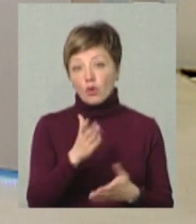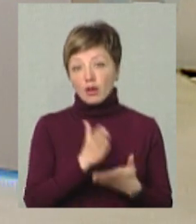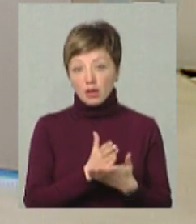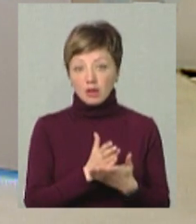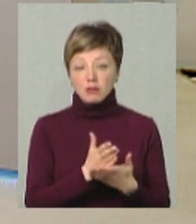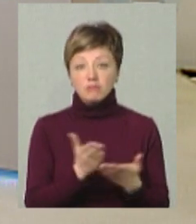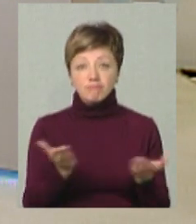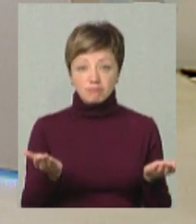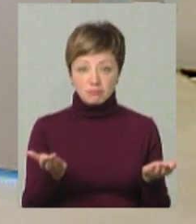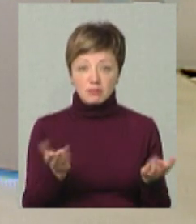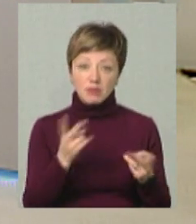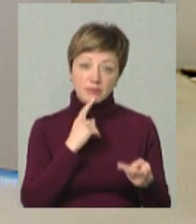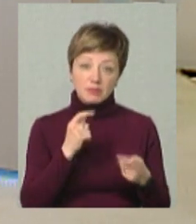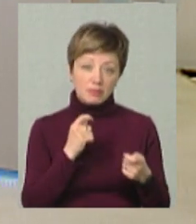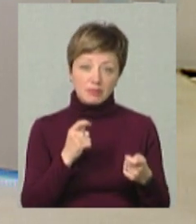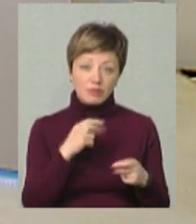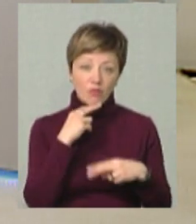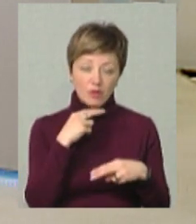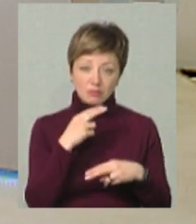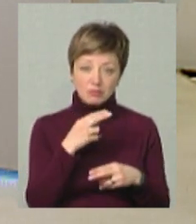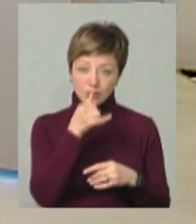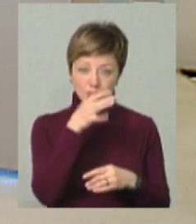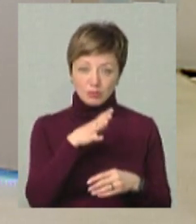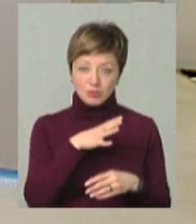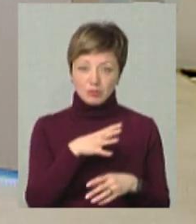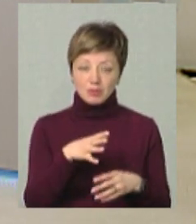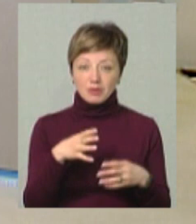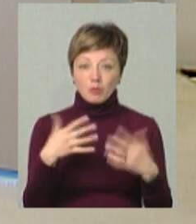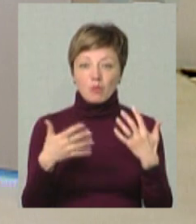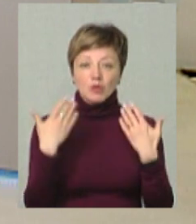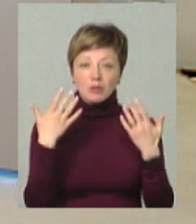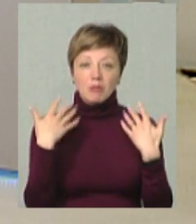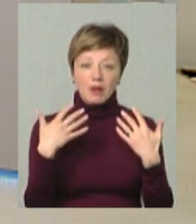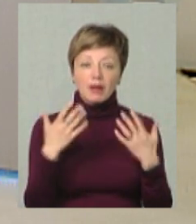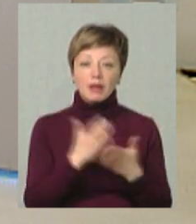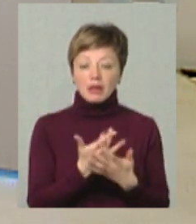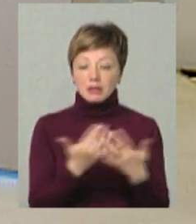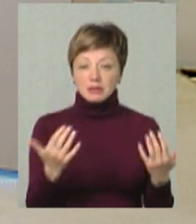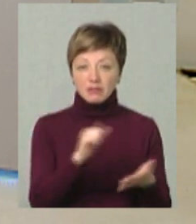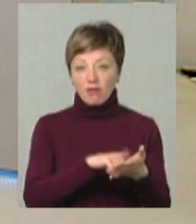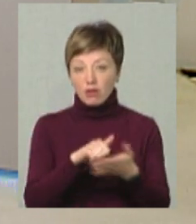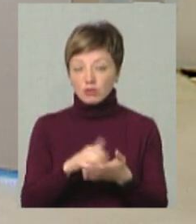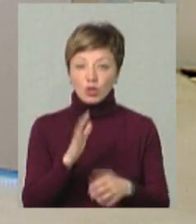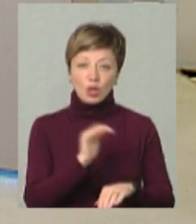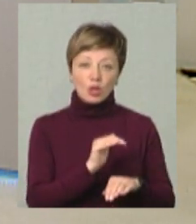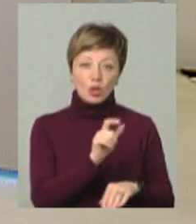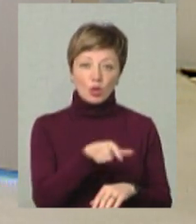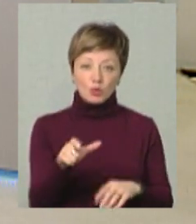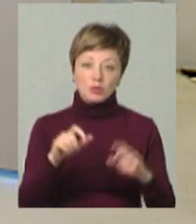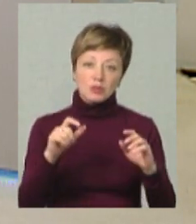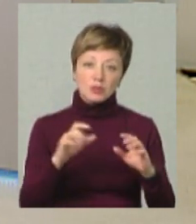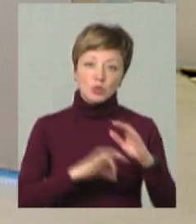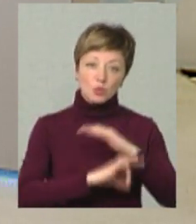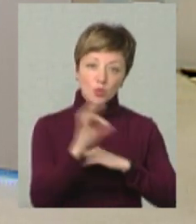дорога не прощає неуважностей або послаблення. Ми розуміємо, що є різні фактори. Є люди, рухаючи зі